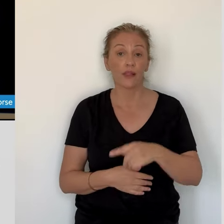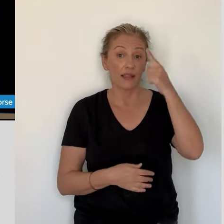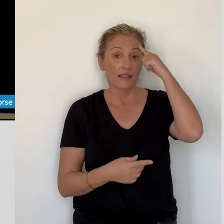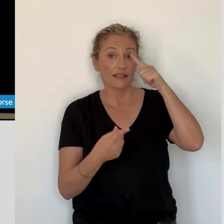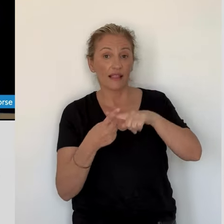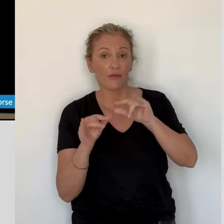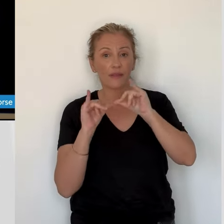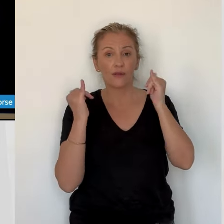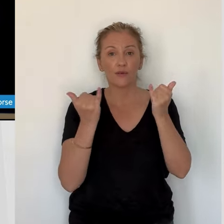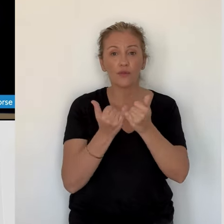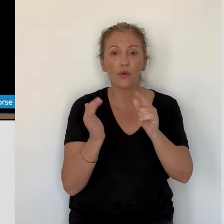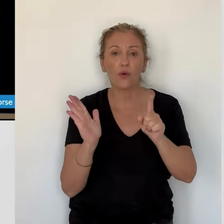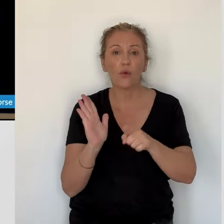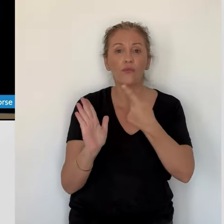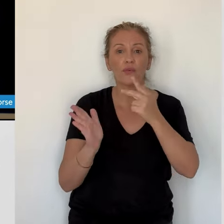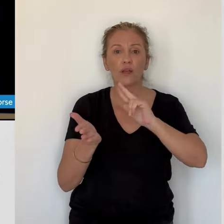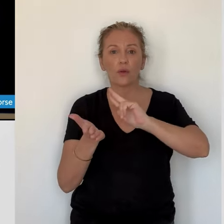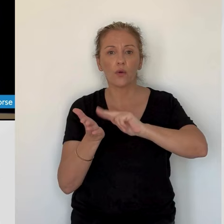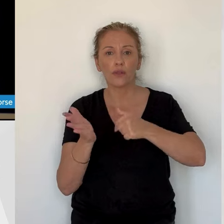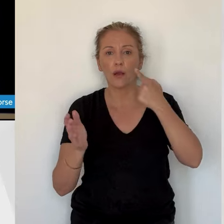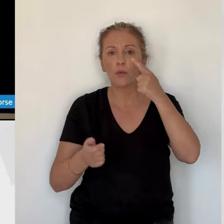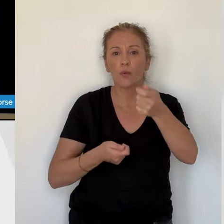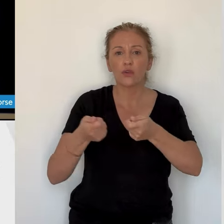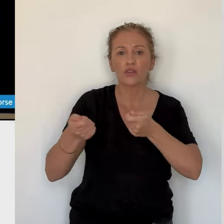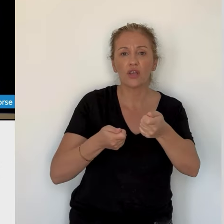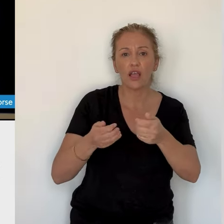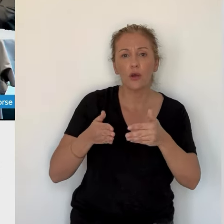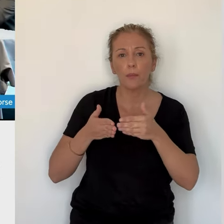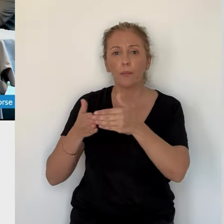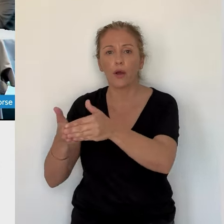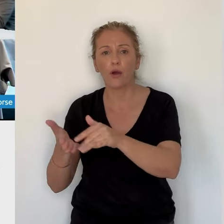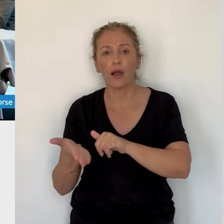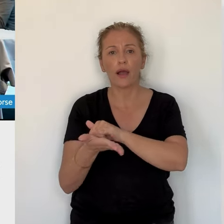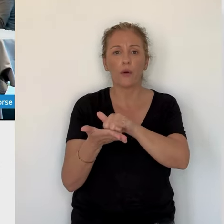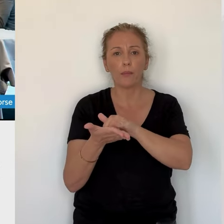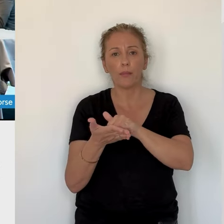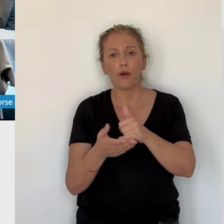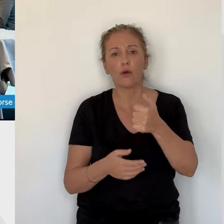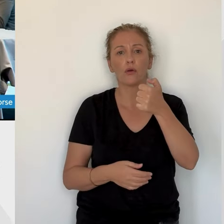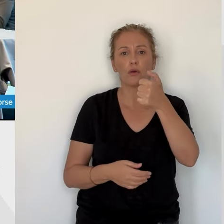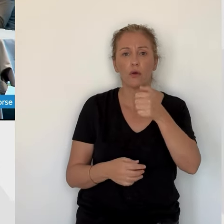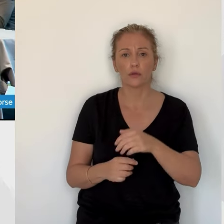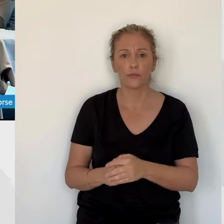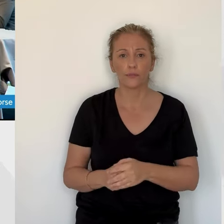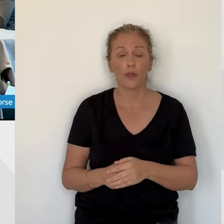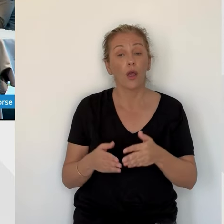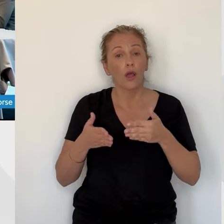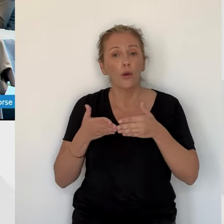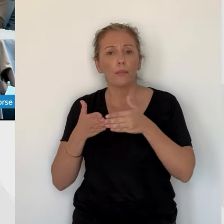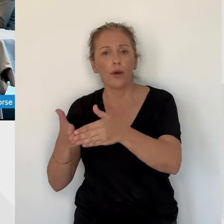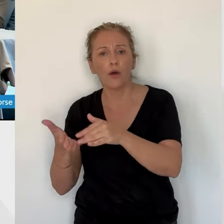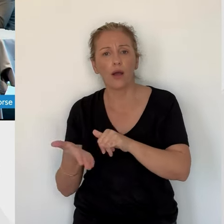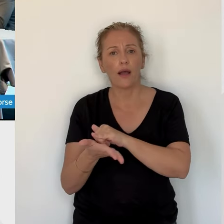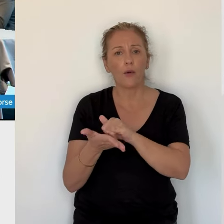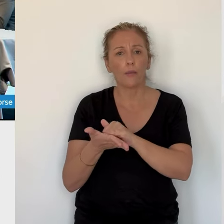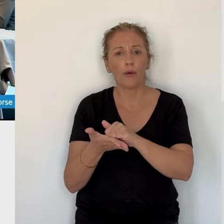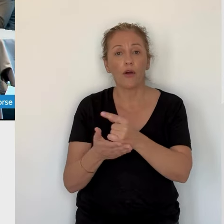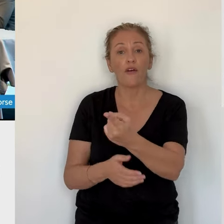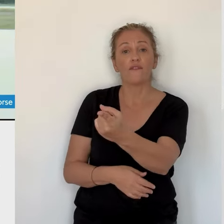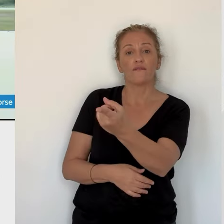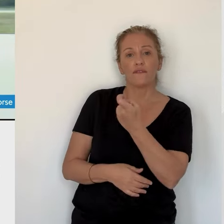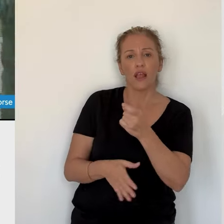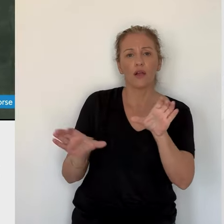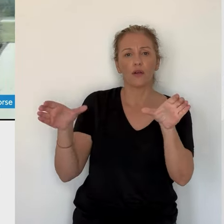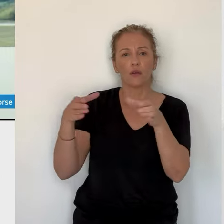internationaux qui géreront les ports et les aéroports de Corse. À l'ordre du jour, le renouvellement de la concession